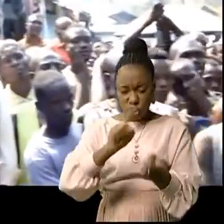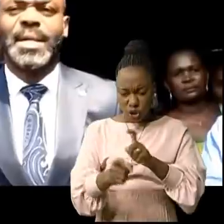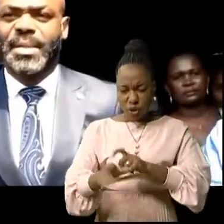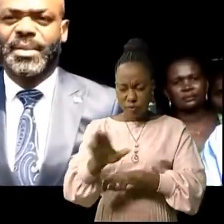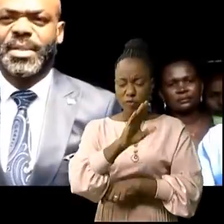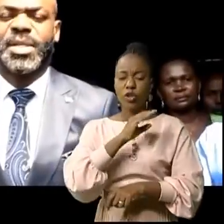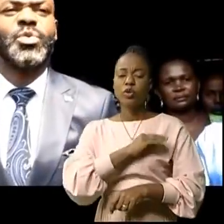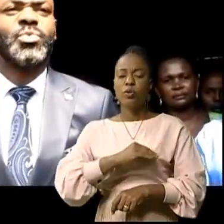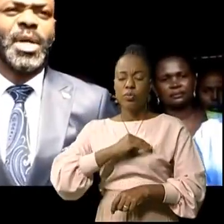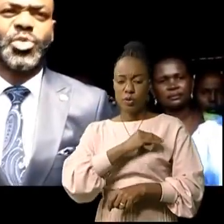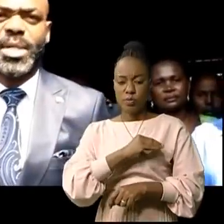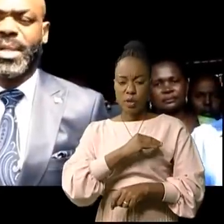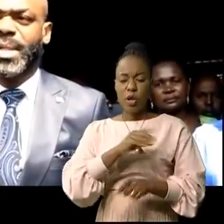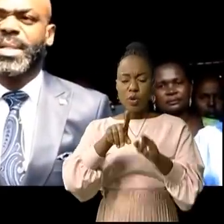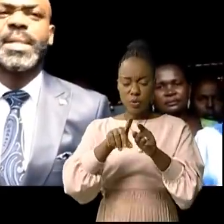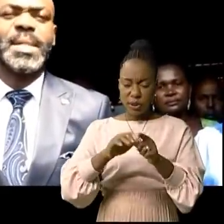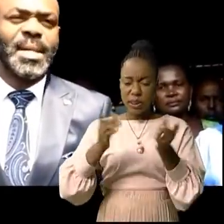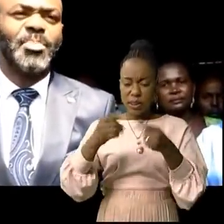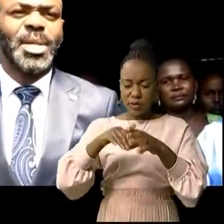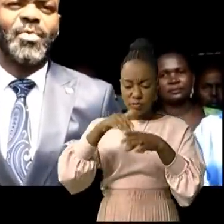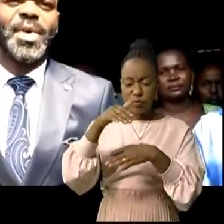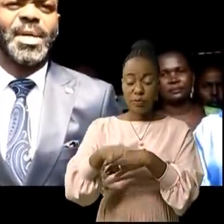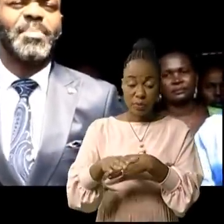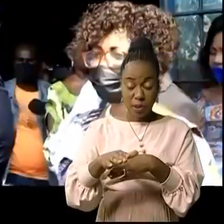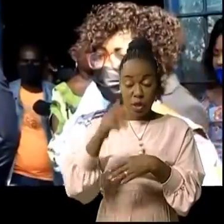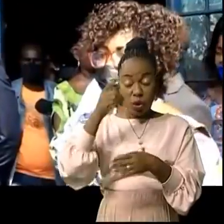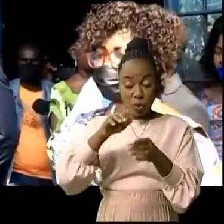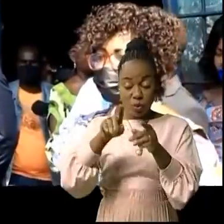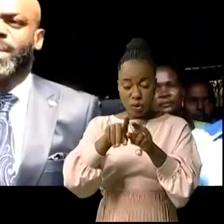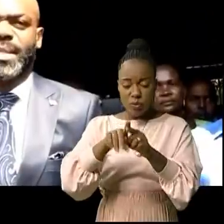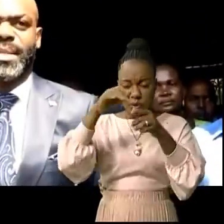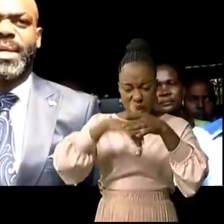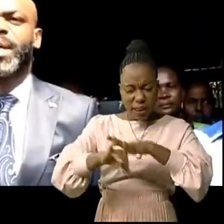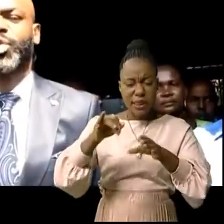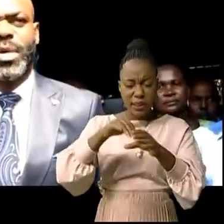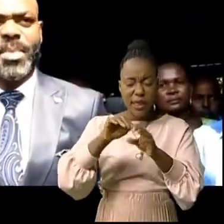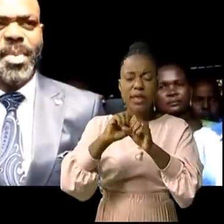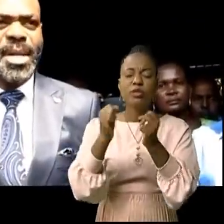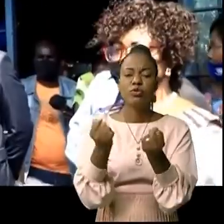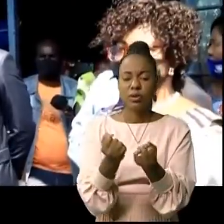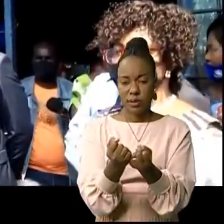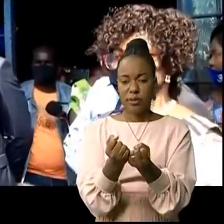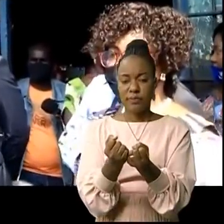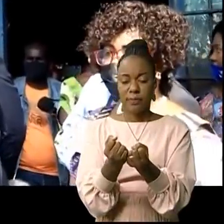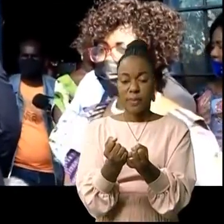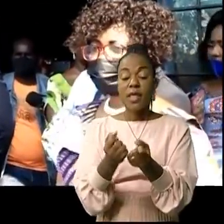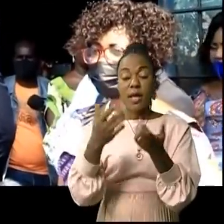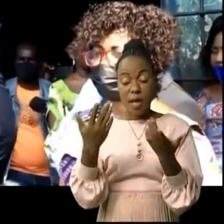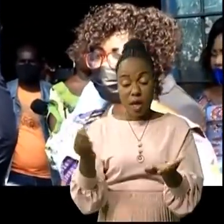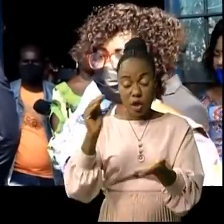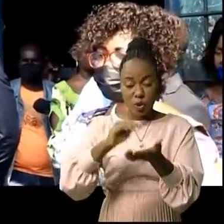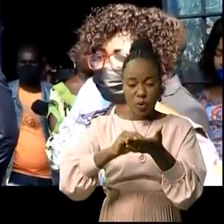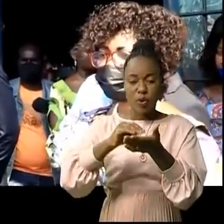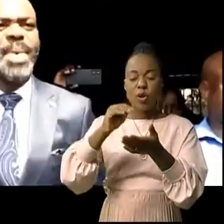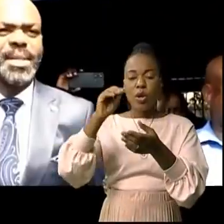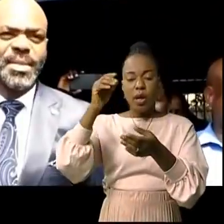comportement pour qu'à la sortie, on puissait réintégrer la société. Par la même occasion, le numéro 1